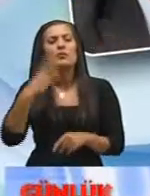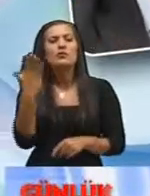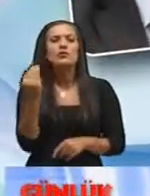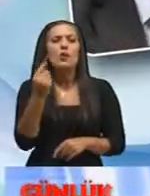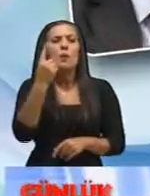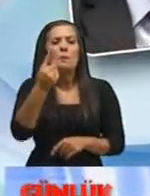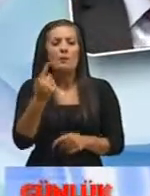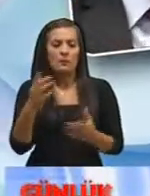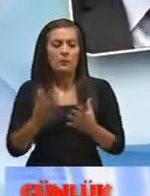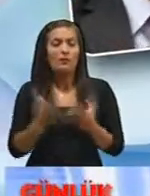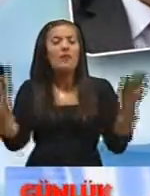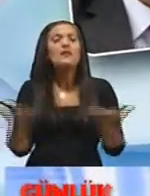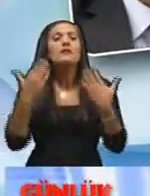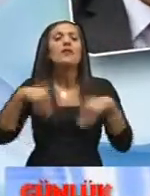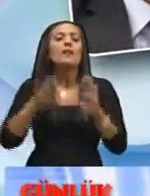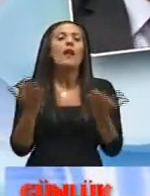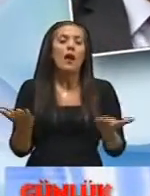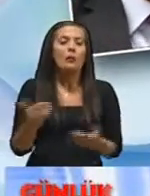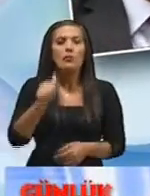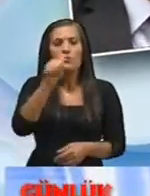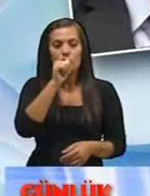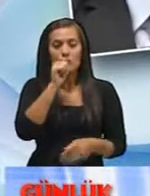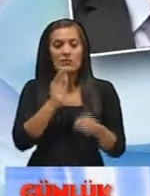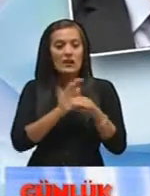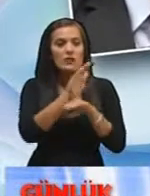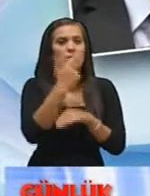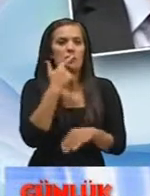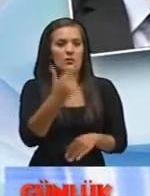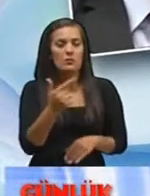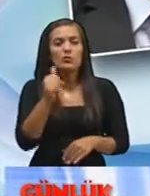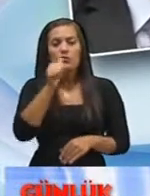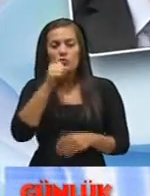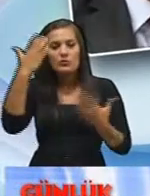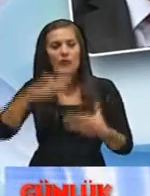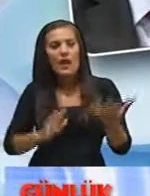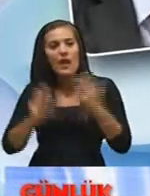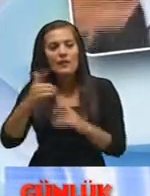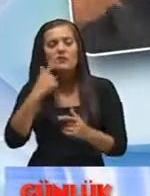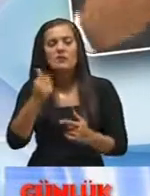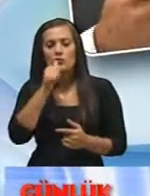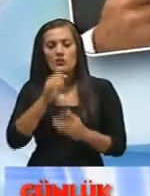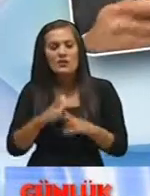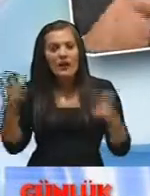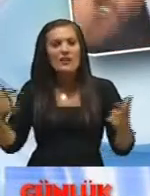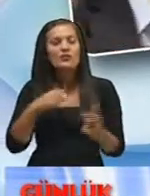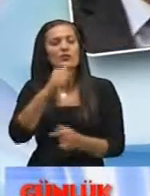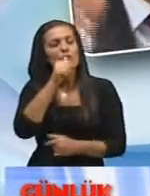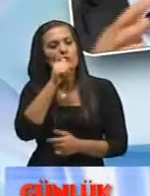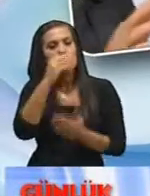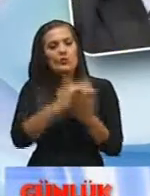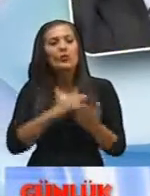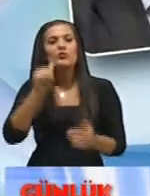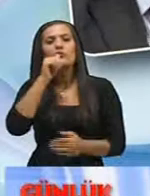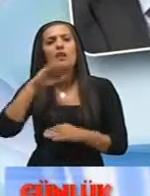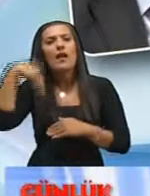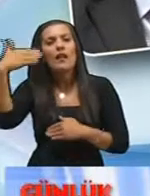bir meta değil ama Su Yaşam Su Enerji Su Gelişmişlik Su Su Gelecek